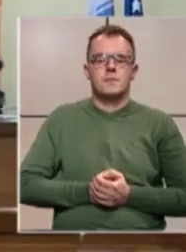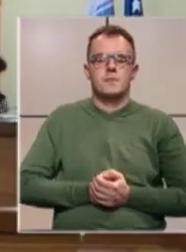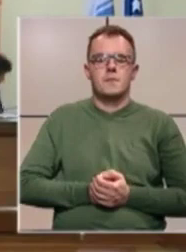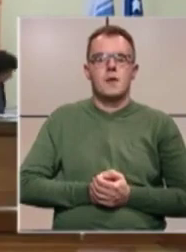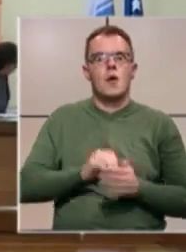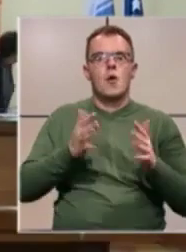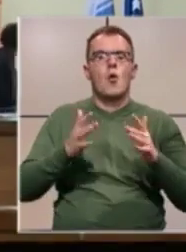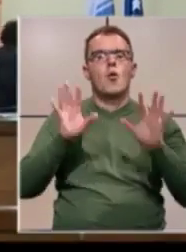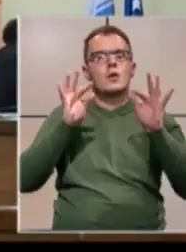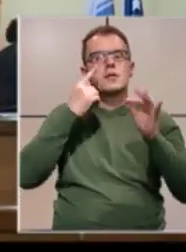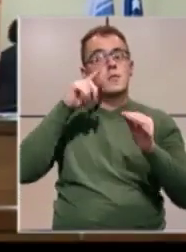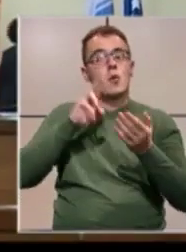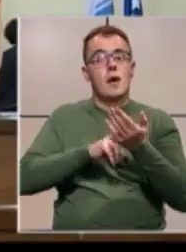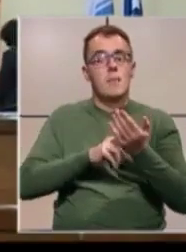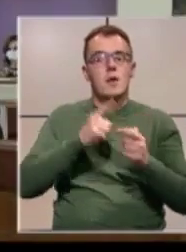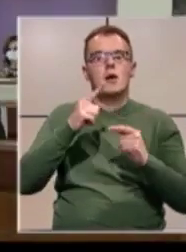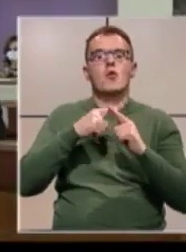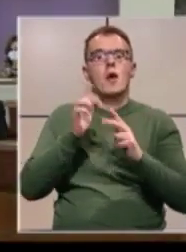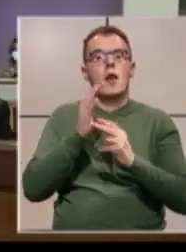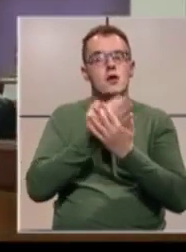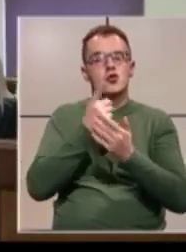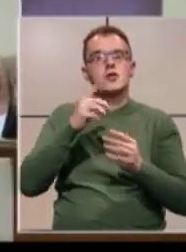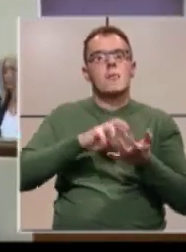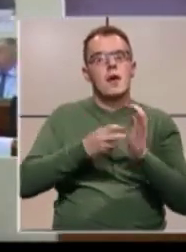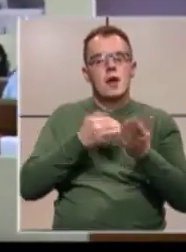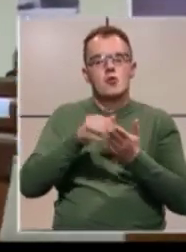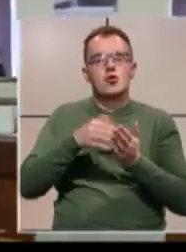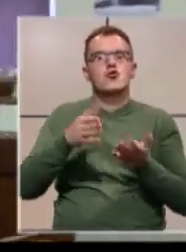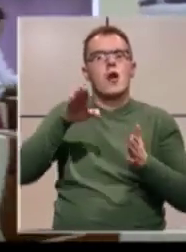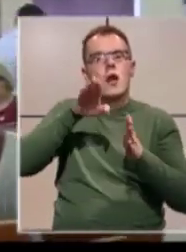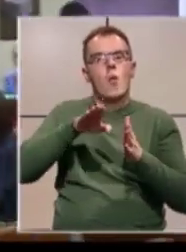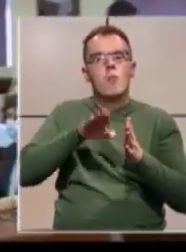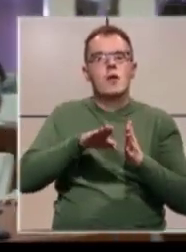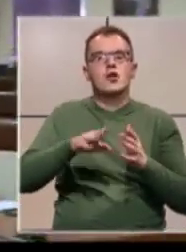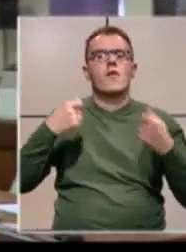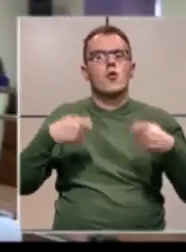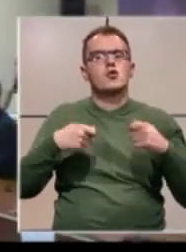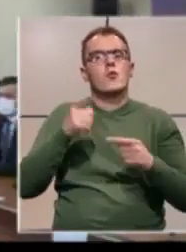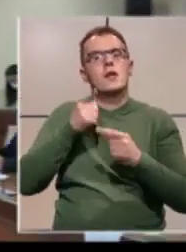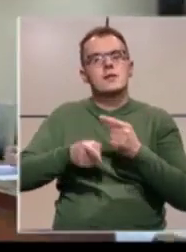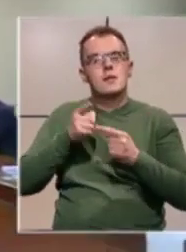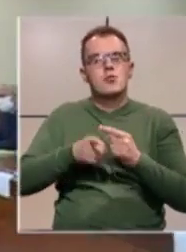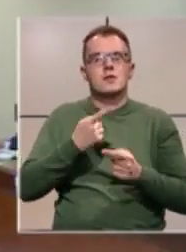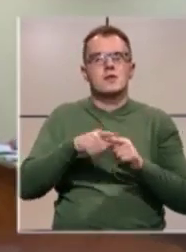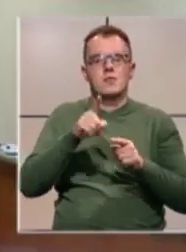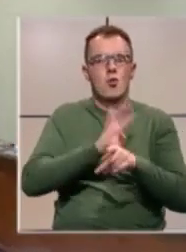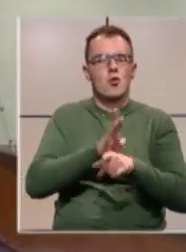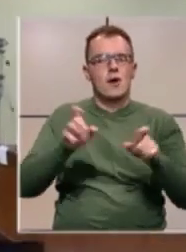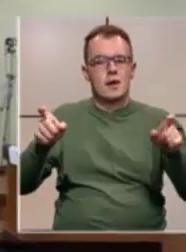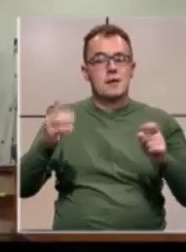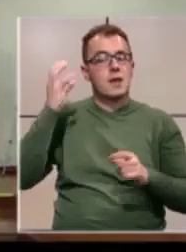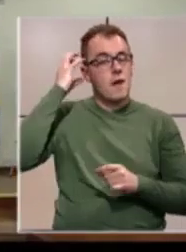Oko 10 milijuna maraka u HNŽ-u se planira utrošiti na oblažavanje gospodarskih posljedica izazvanih koronakrizom.